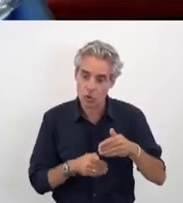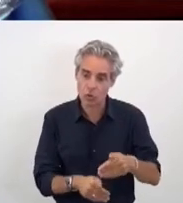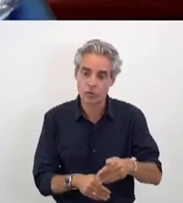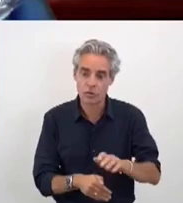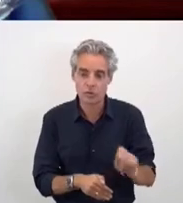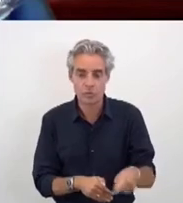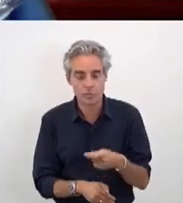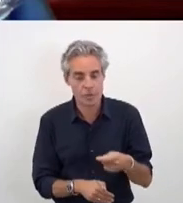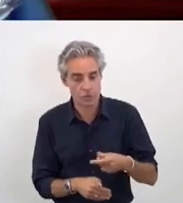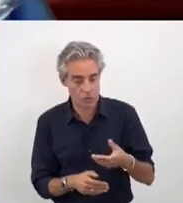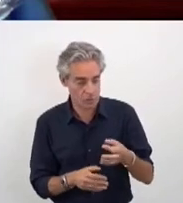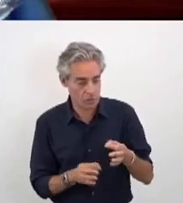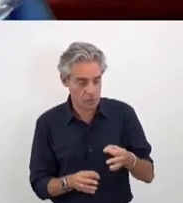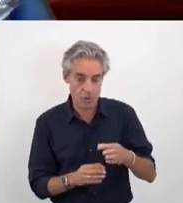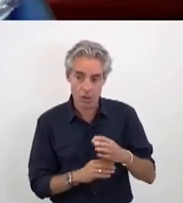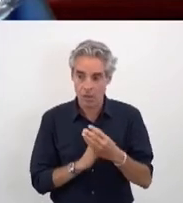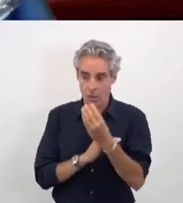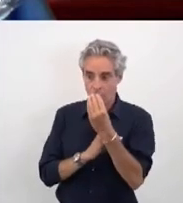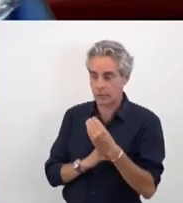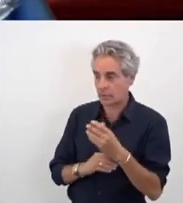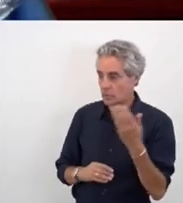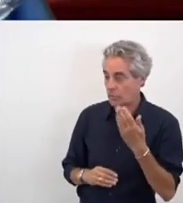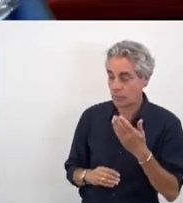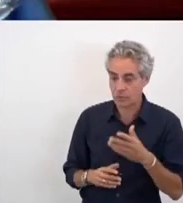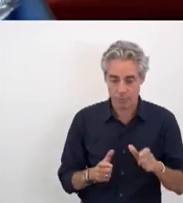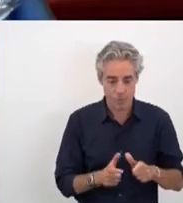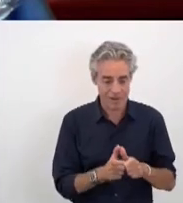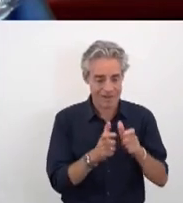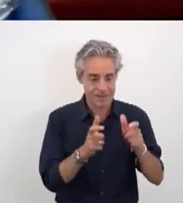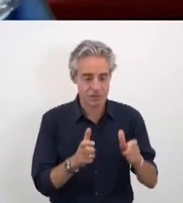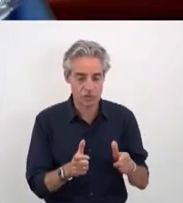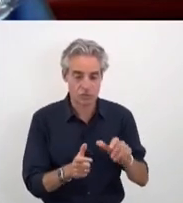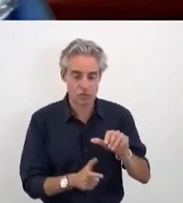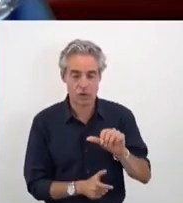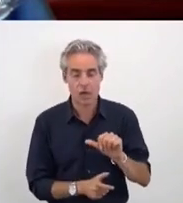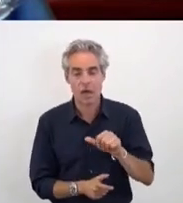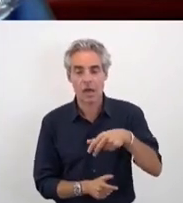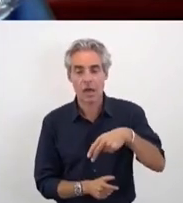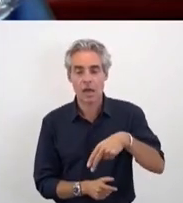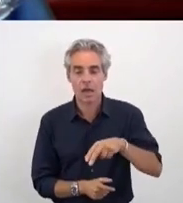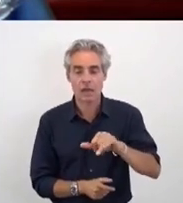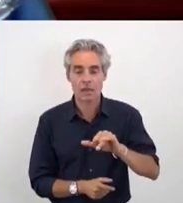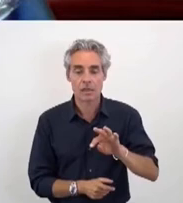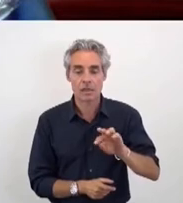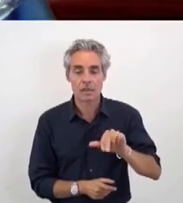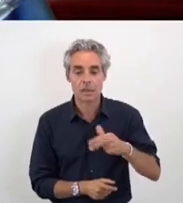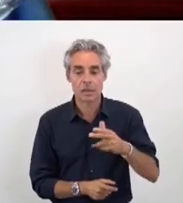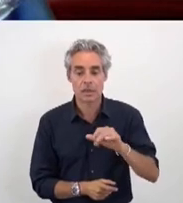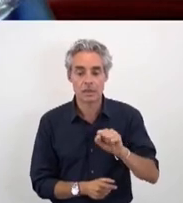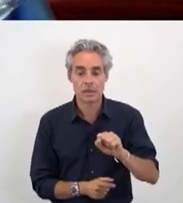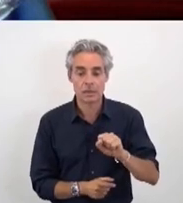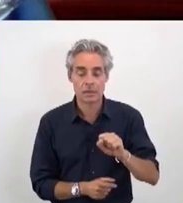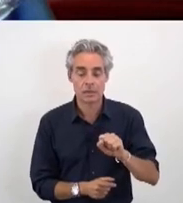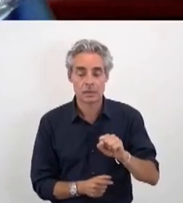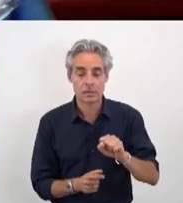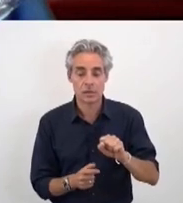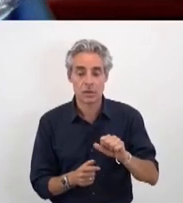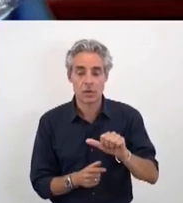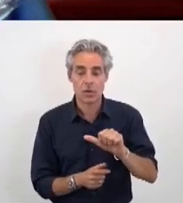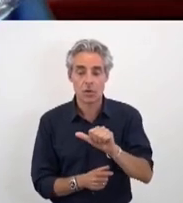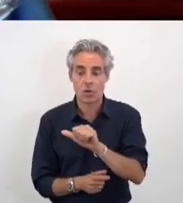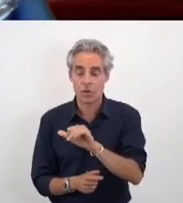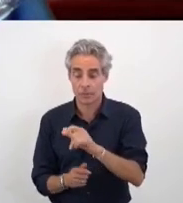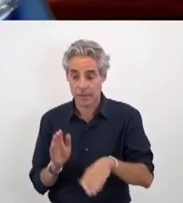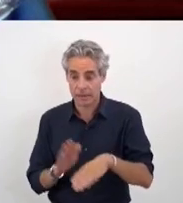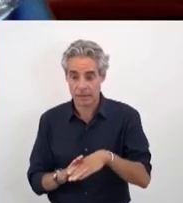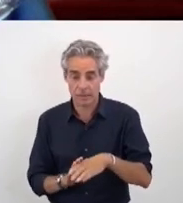parler de protection fonctionnelle. Mais l'institution Aquitanis ne peut pas quitter les Obiers. Elle